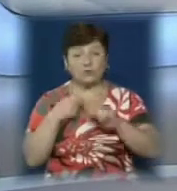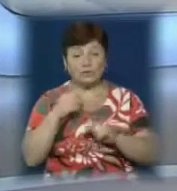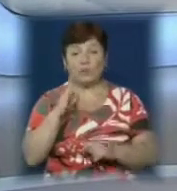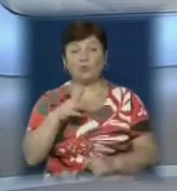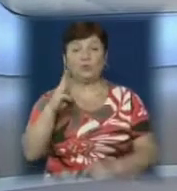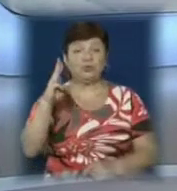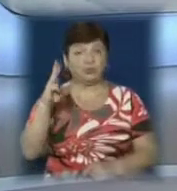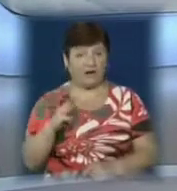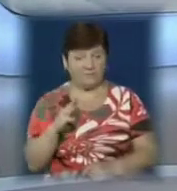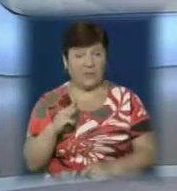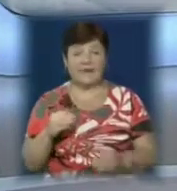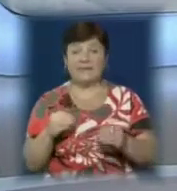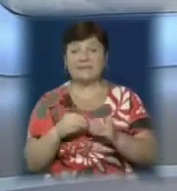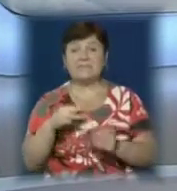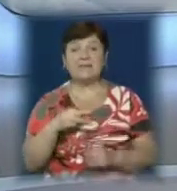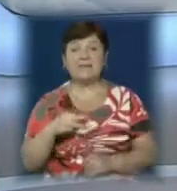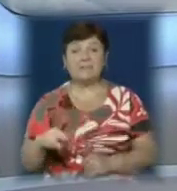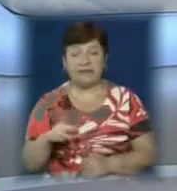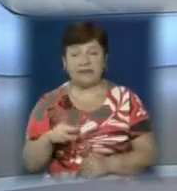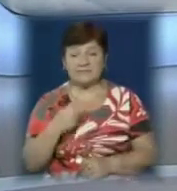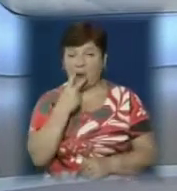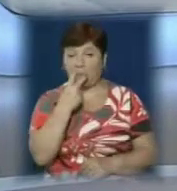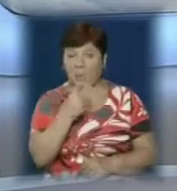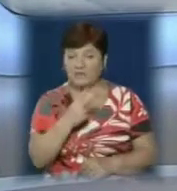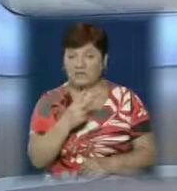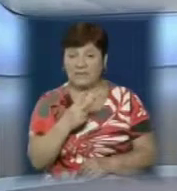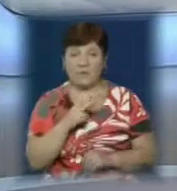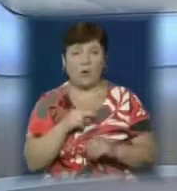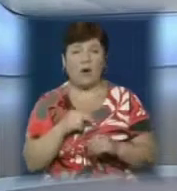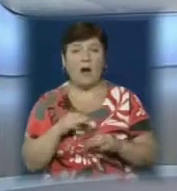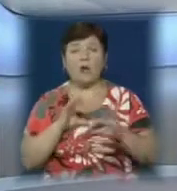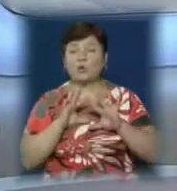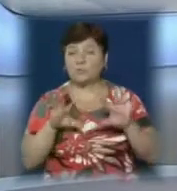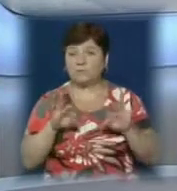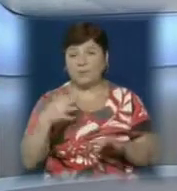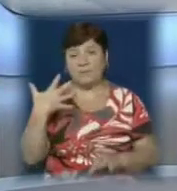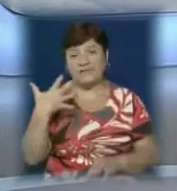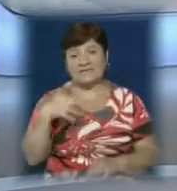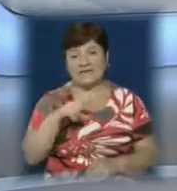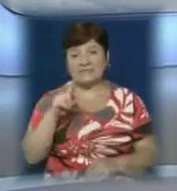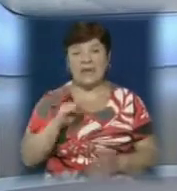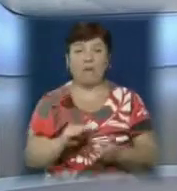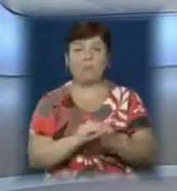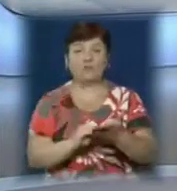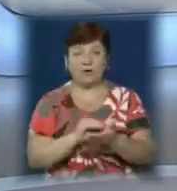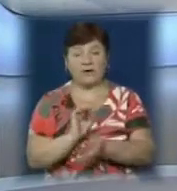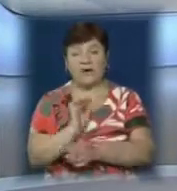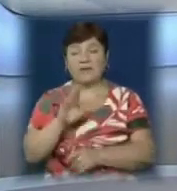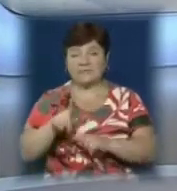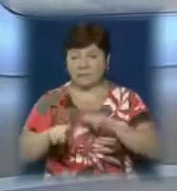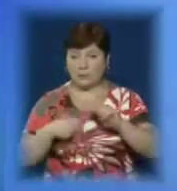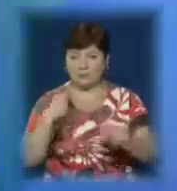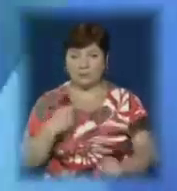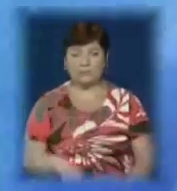штрафувати 10 мінімальних зарплат за показ або розповсюдження в перший раз і 50 за повторні випадки порушення.